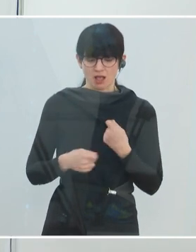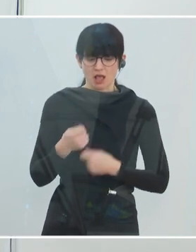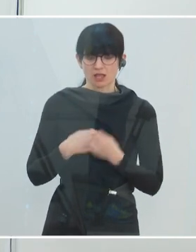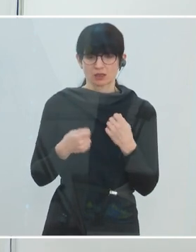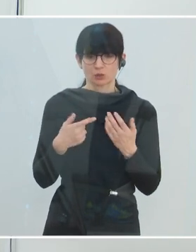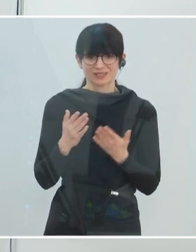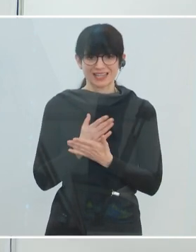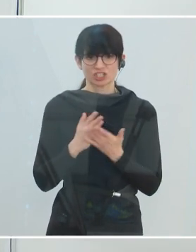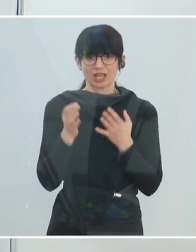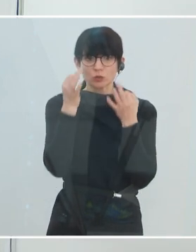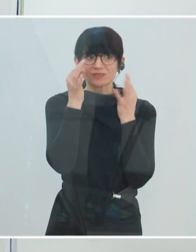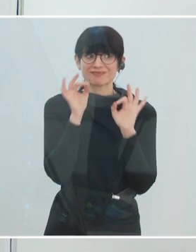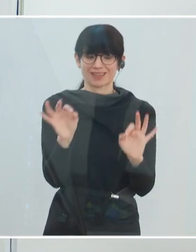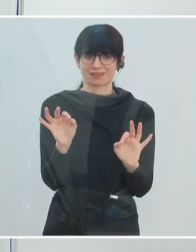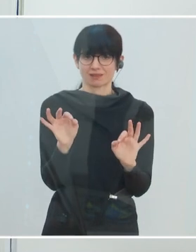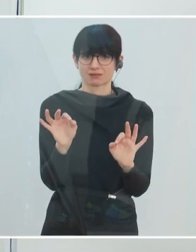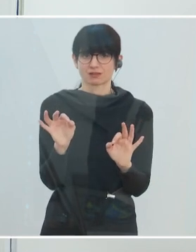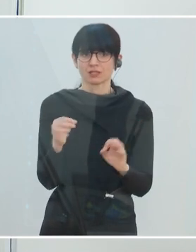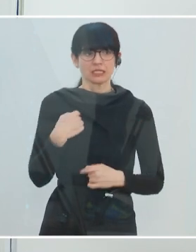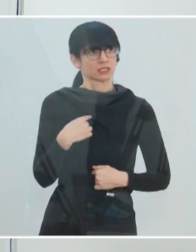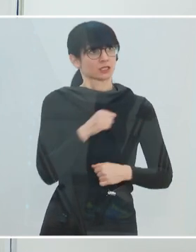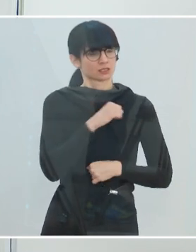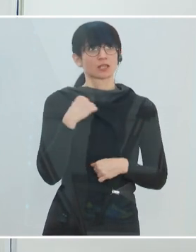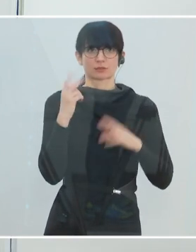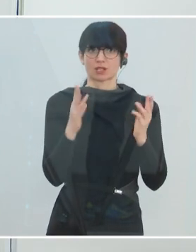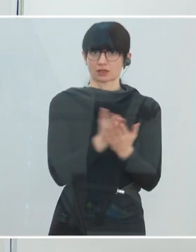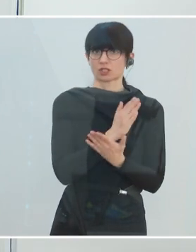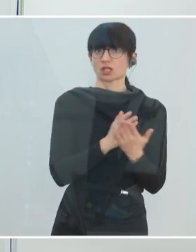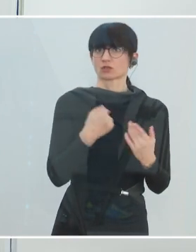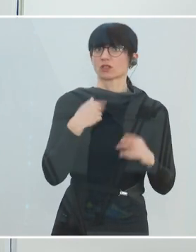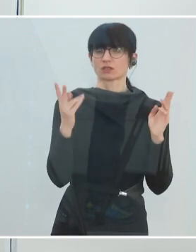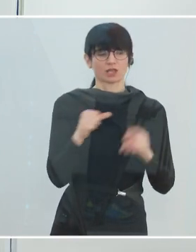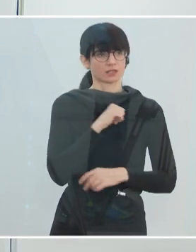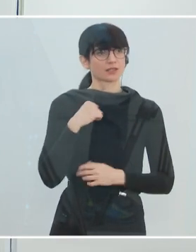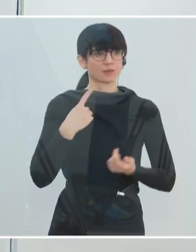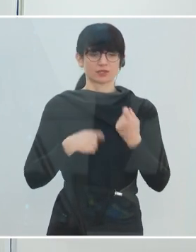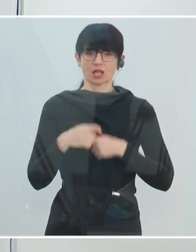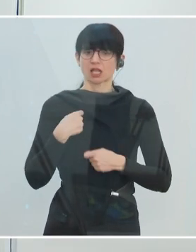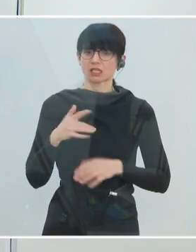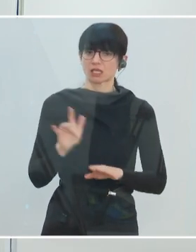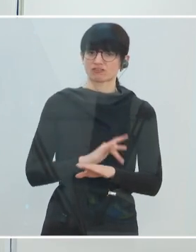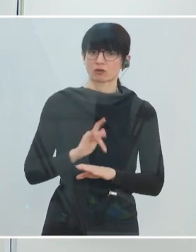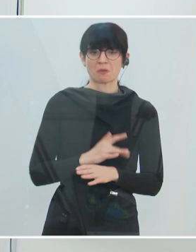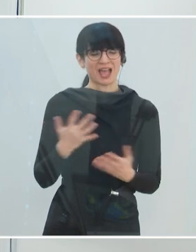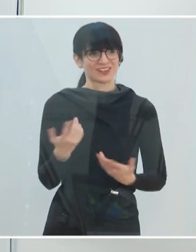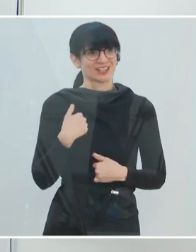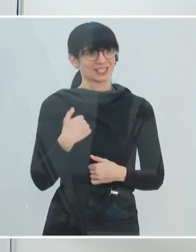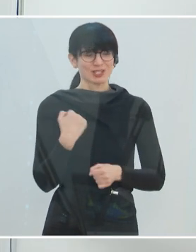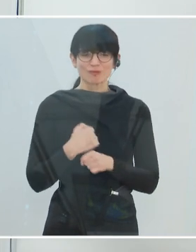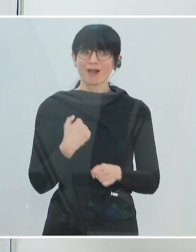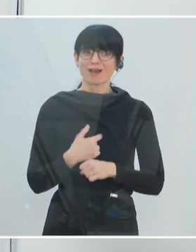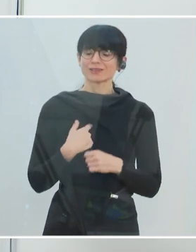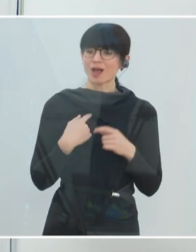fühlen müssen. Also wo sie die Möglichkeit überhaupt haben können, Handlungen zu treffen und Entscheidungen zu treffen. Wo sie auch das Gefühl haben, das, was sie tun, das hat irgendeine Wirkung.